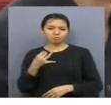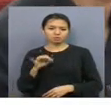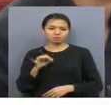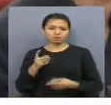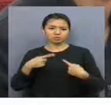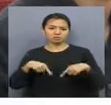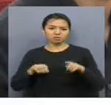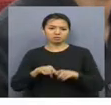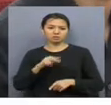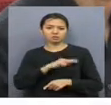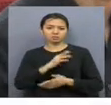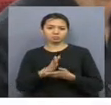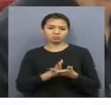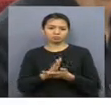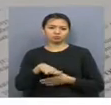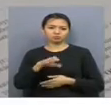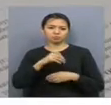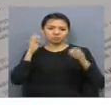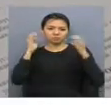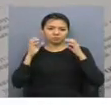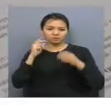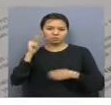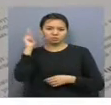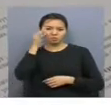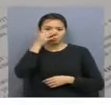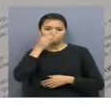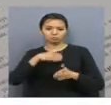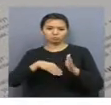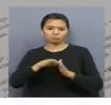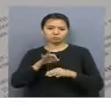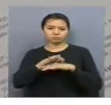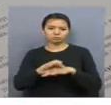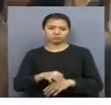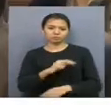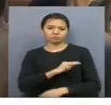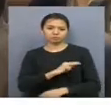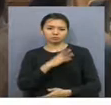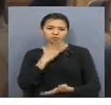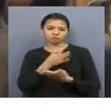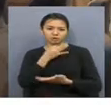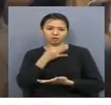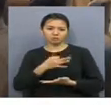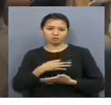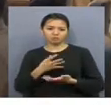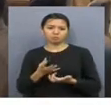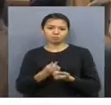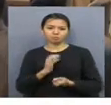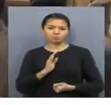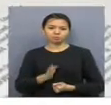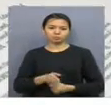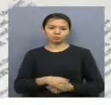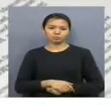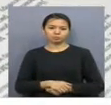серіктестікте жұмыс тейтің қызметкерлерді. Университет базасында біліктіліктерін артырудан өткізу жұмысын өз жауіп кешіліктеріне алып отыр.